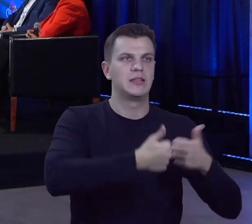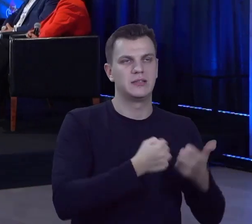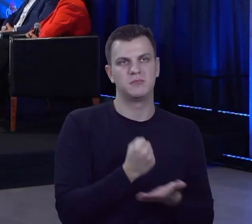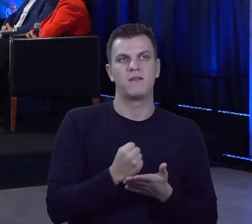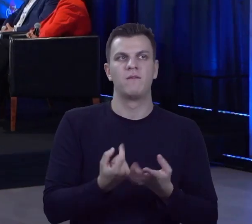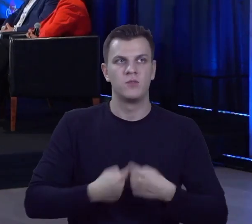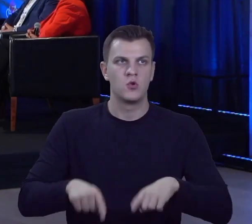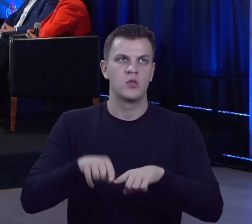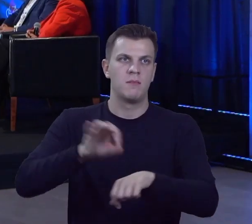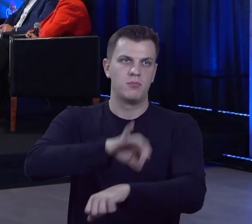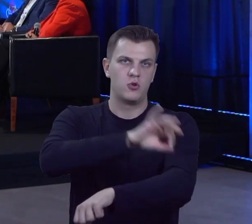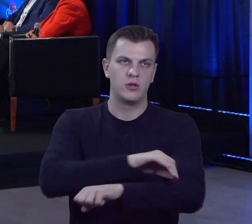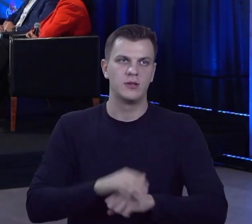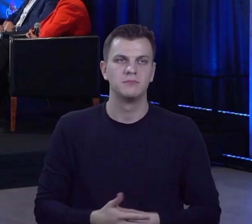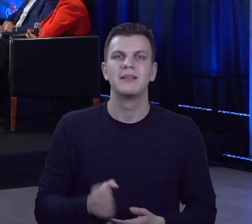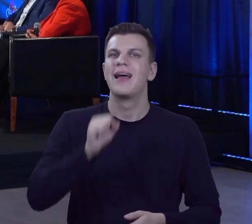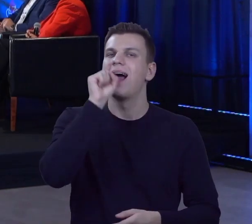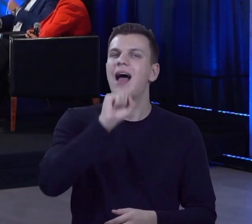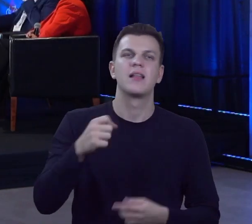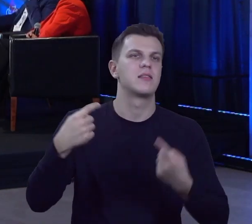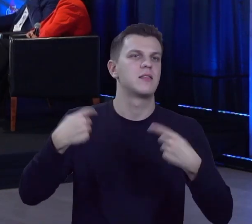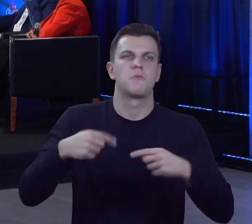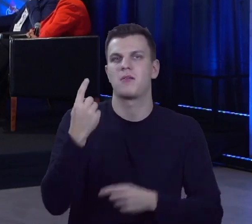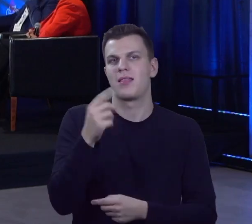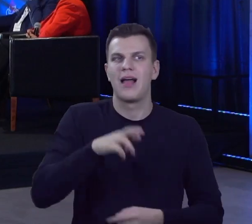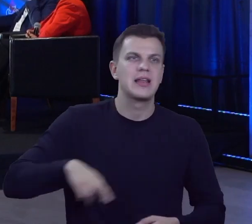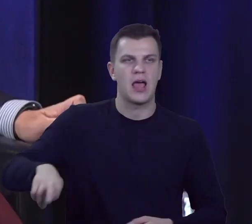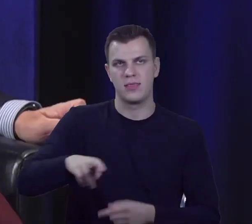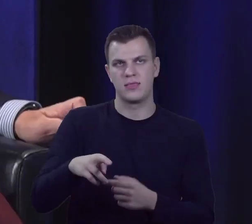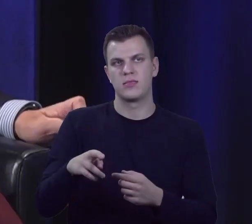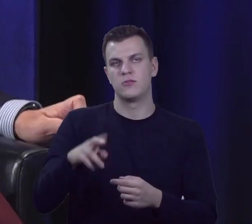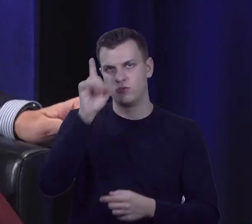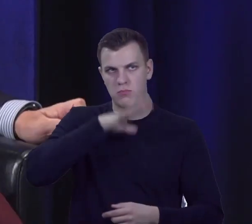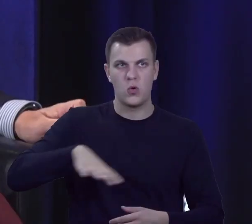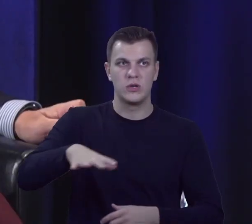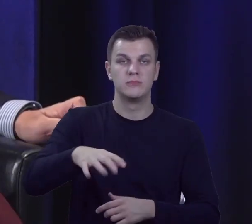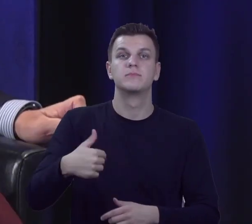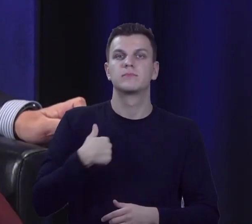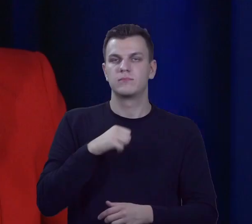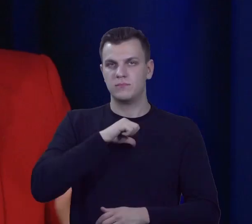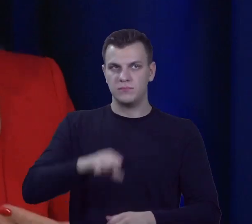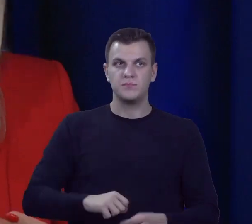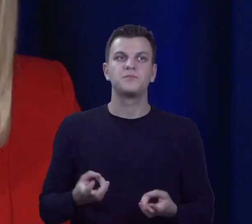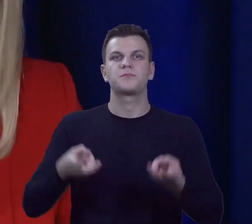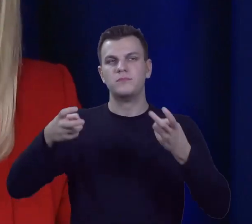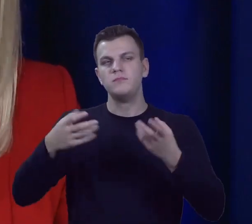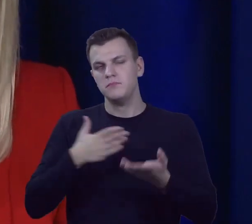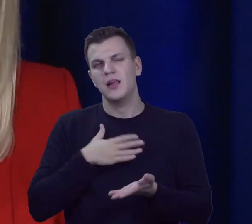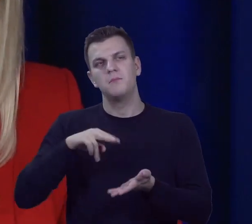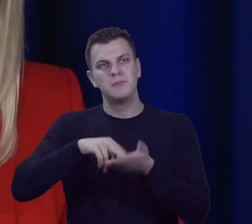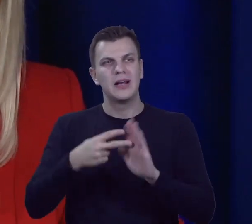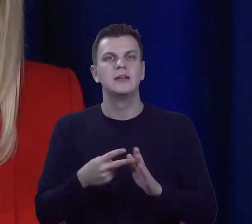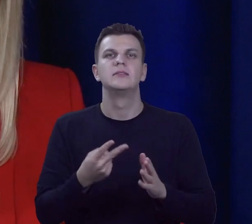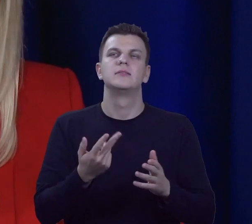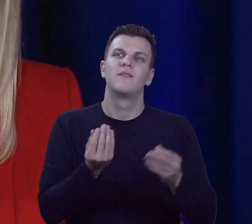projektów. Żadnych rad społecznych. Jako burmistrz powołałam, miałam na myśli właśnie rozbudowę współpracy z